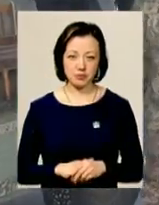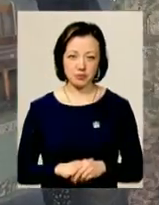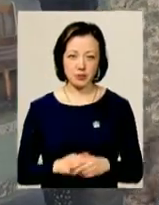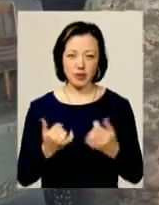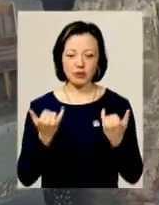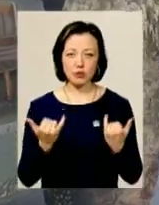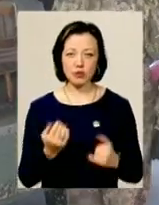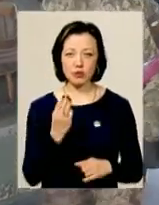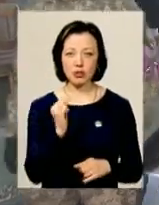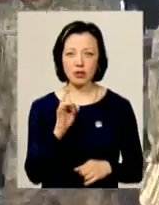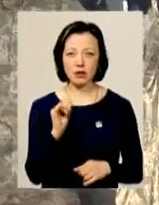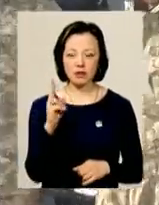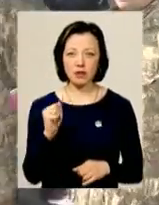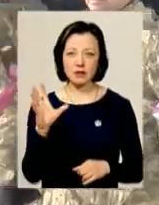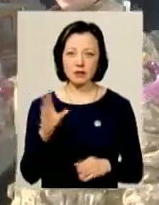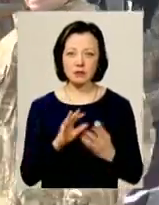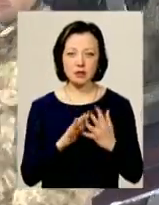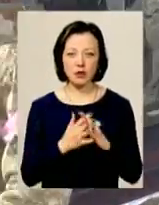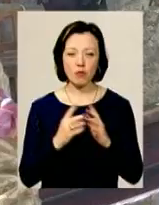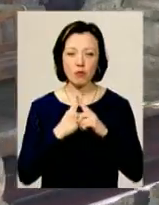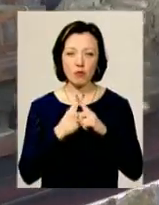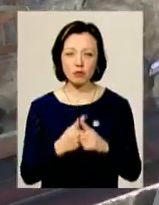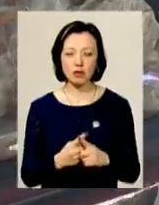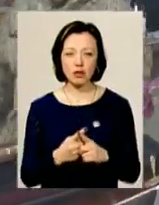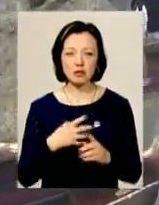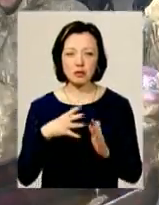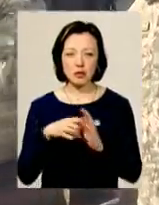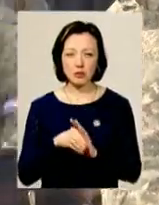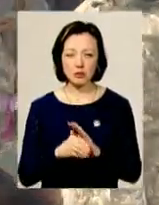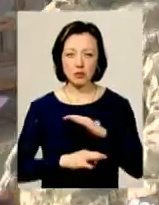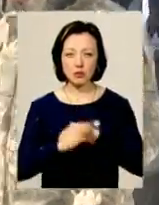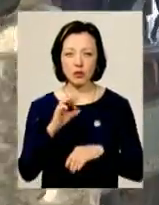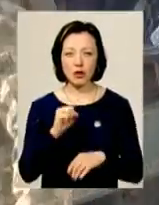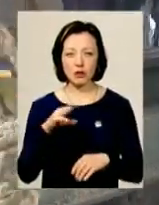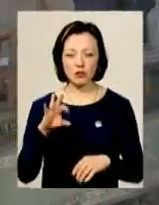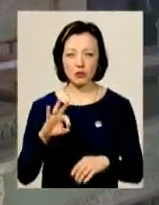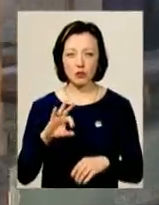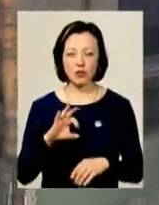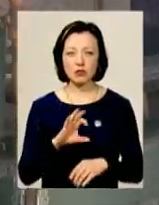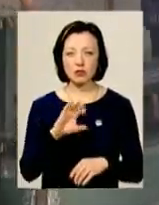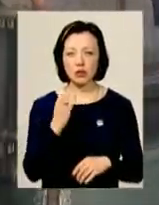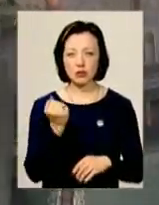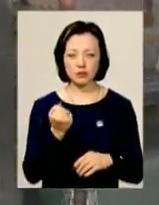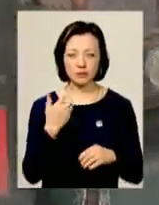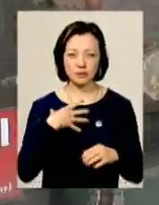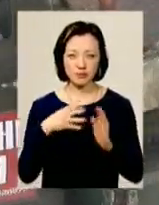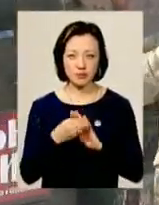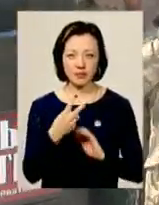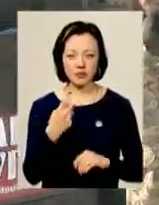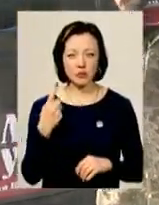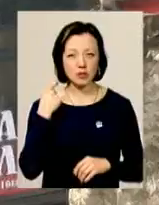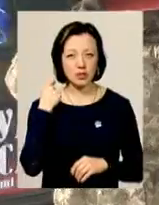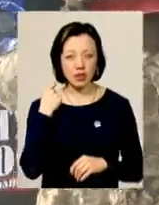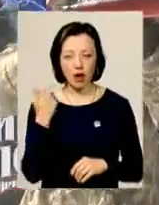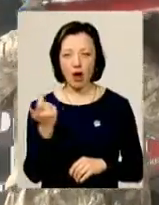Сьогодні в Шарівці всім селом проводжали востанню путь загиблого на сході АТОвця Олександра Казмірова. Він помер у віці 21 рік у Харківському